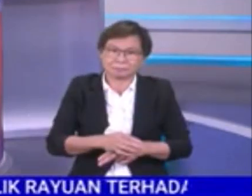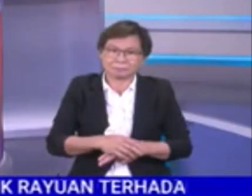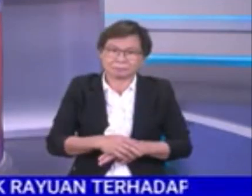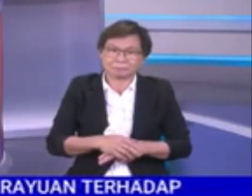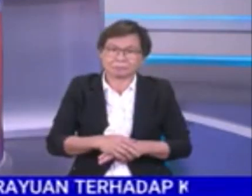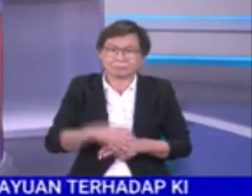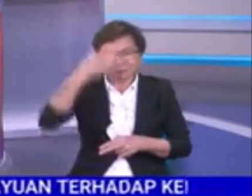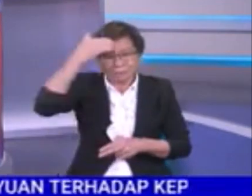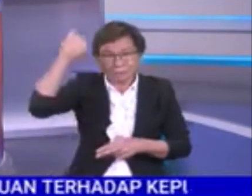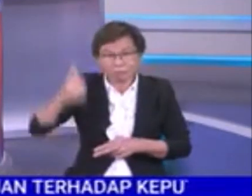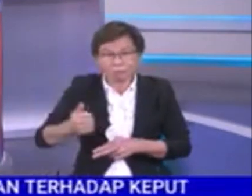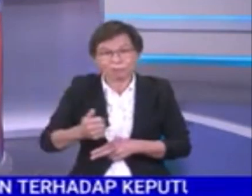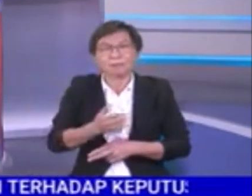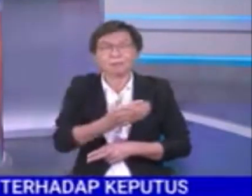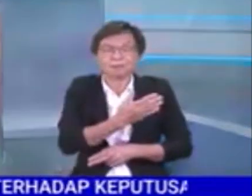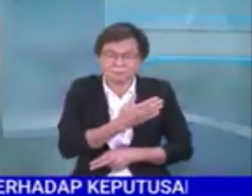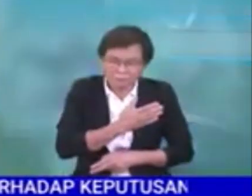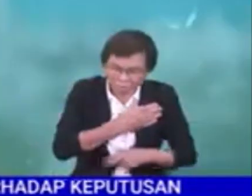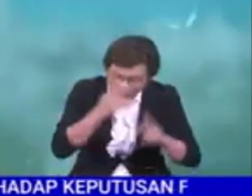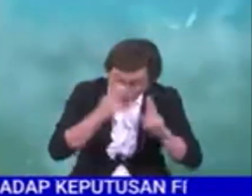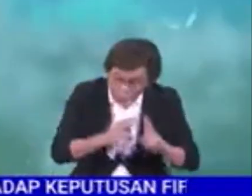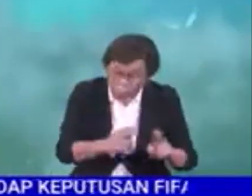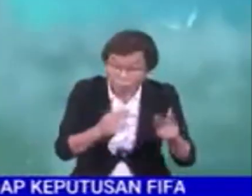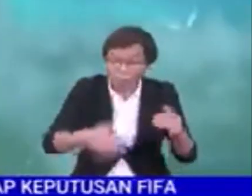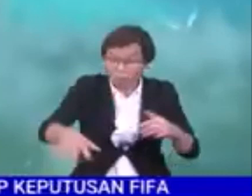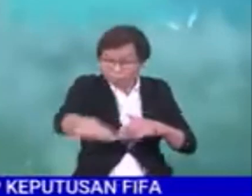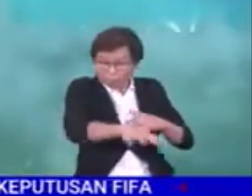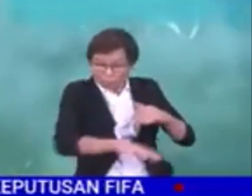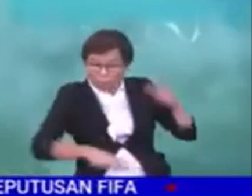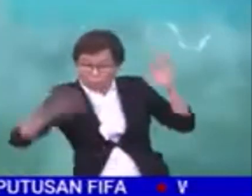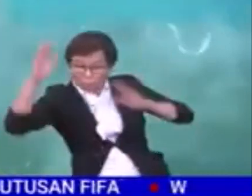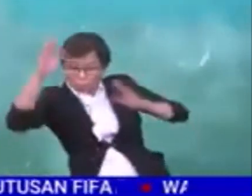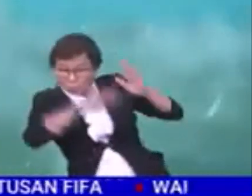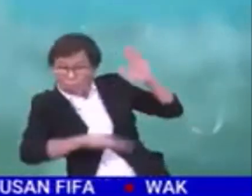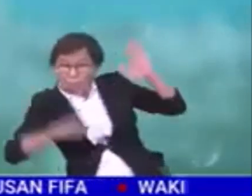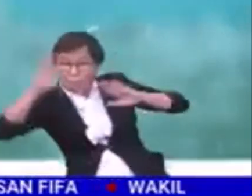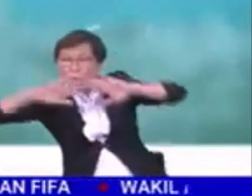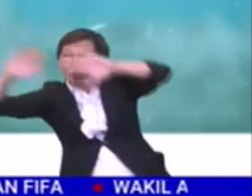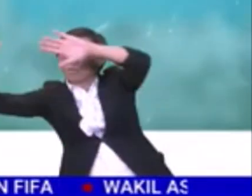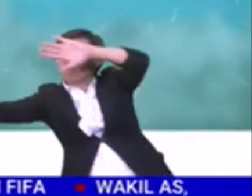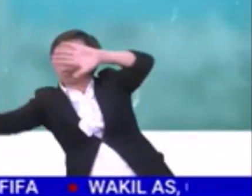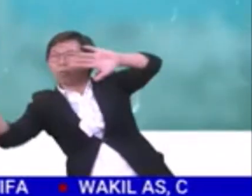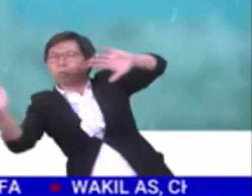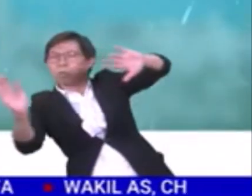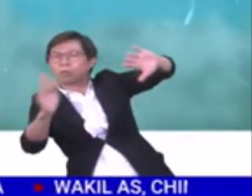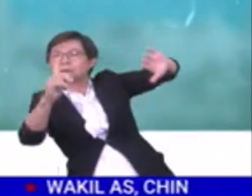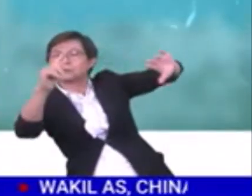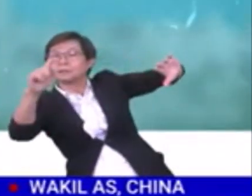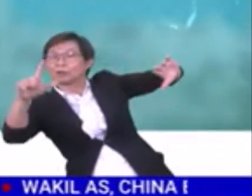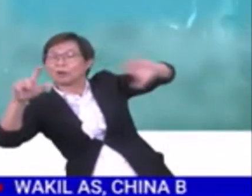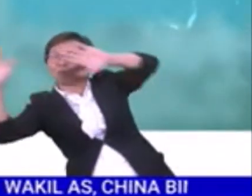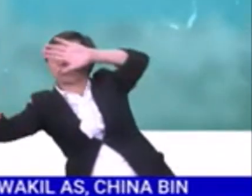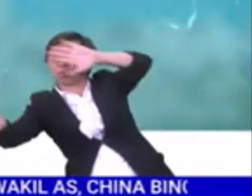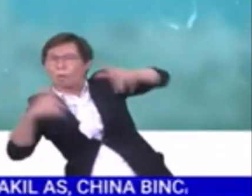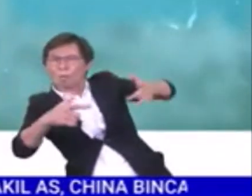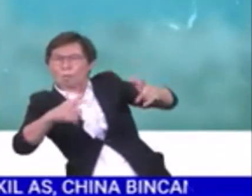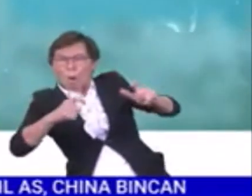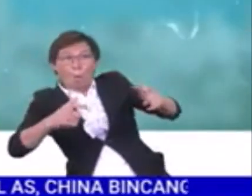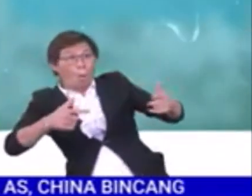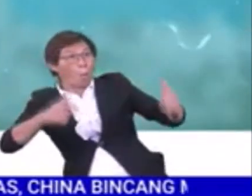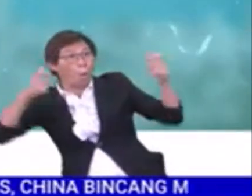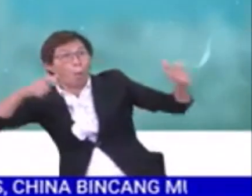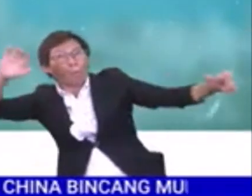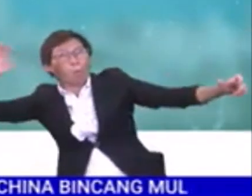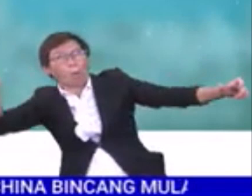Assalamualaikum dan salam hormat. Kini rantau negara kita menerima pengaruh angin dari arah timur laut dengan kelajuan yang agak